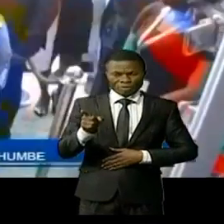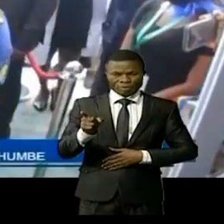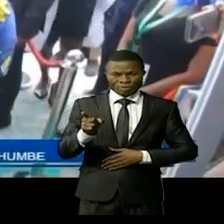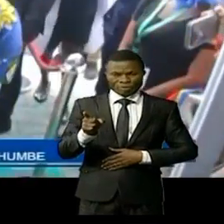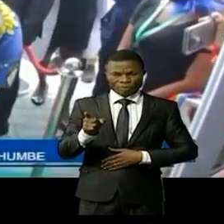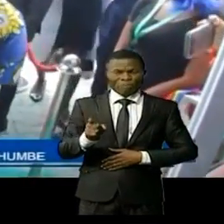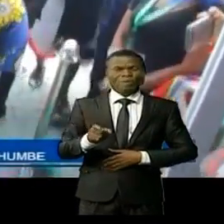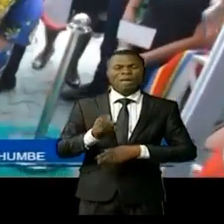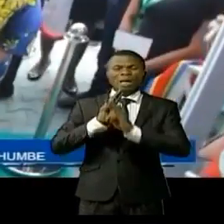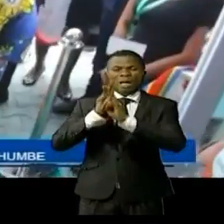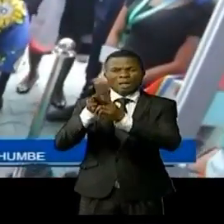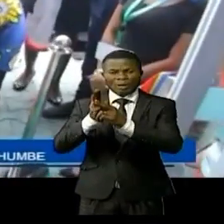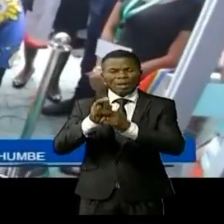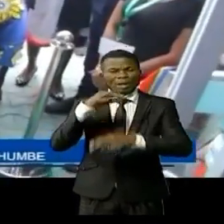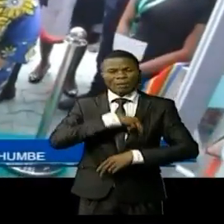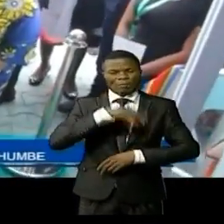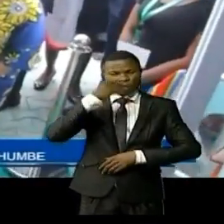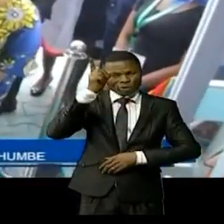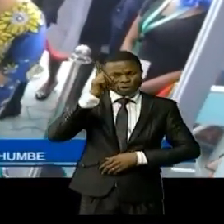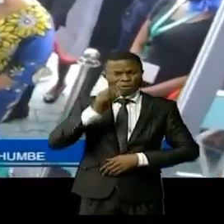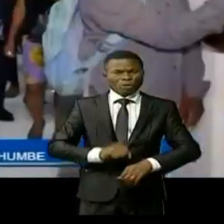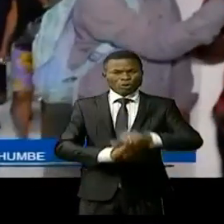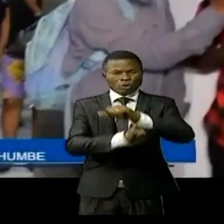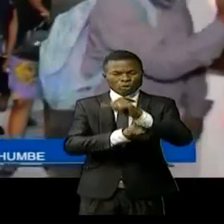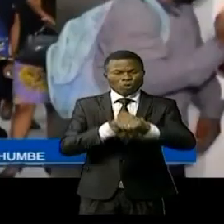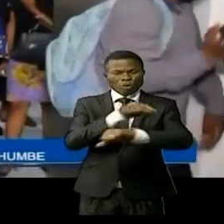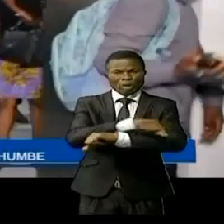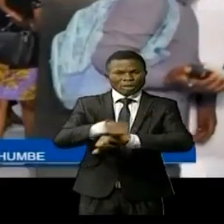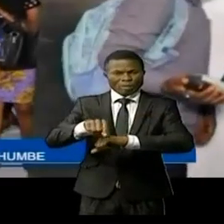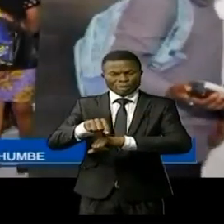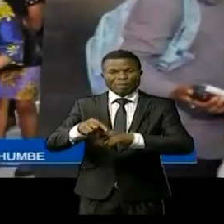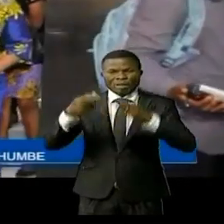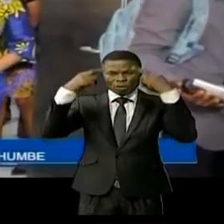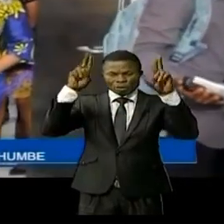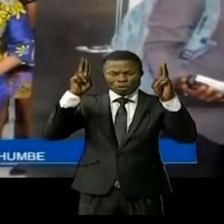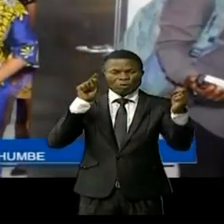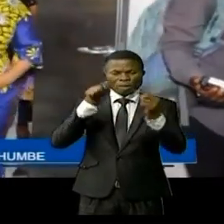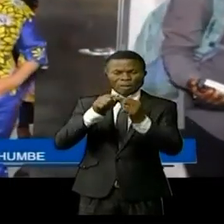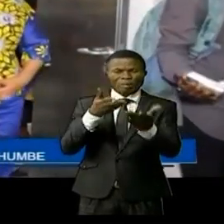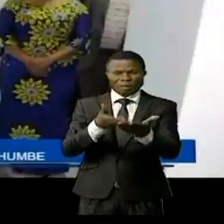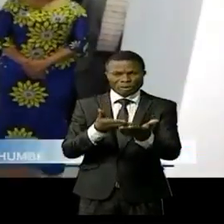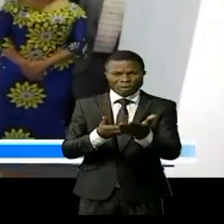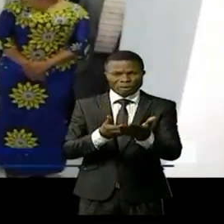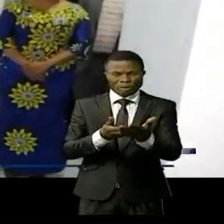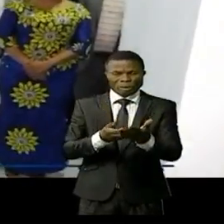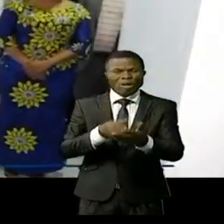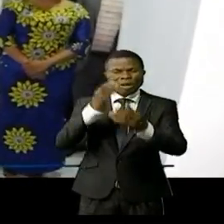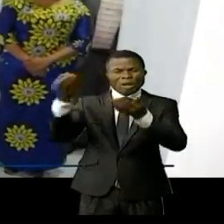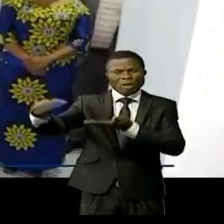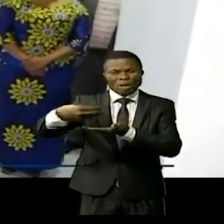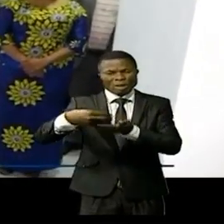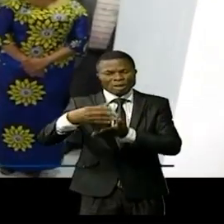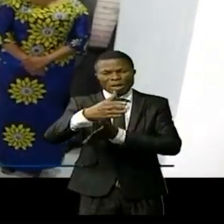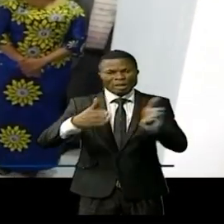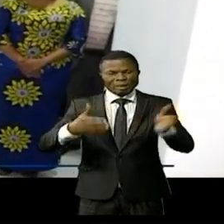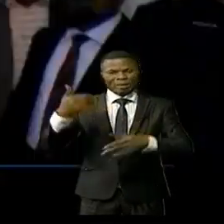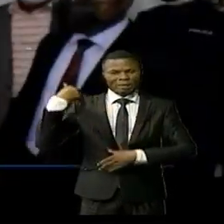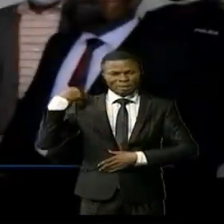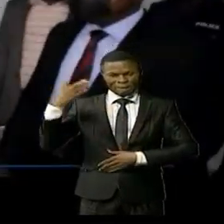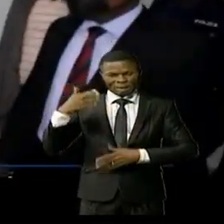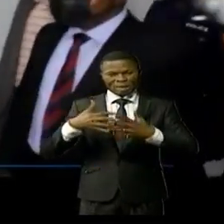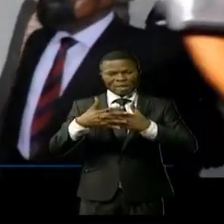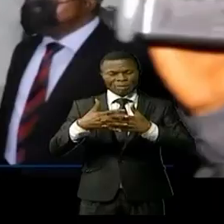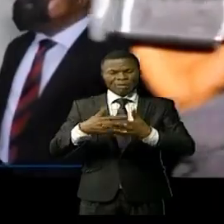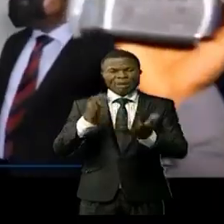faut le rappeler à la mission d'accompagner les institutions à atteindre leurs objectifs en mobilisant pour elles des partenaires